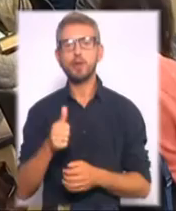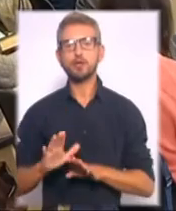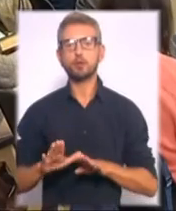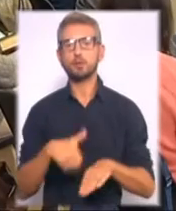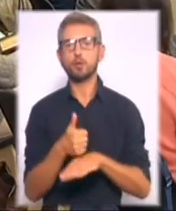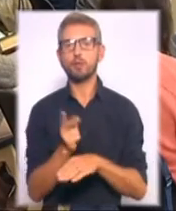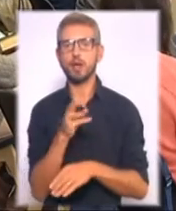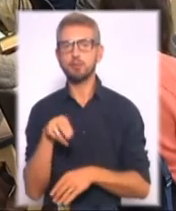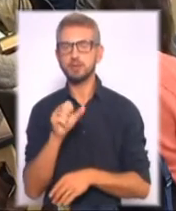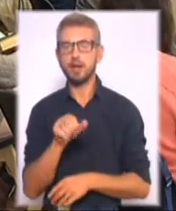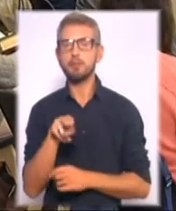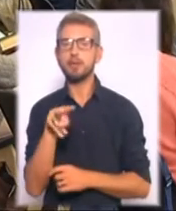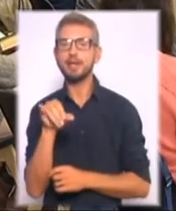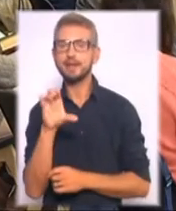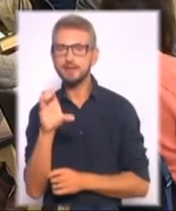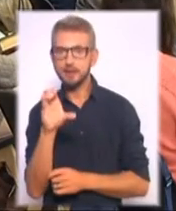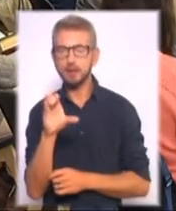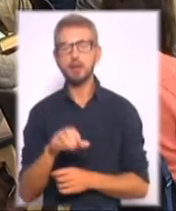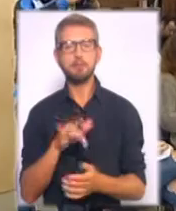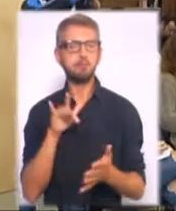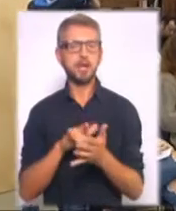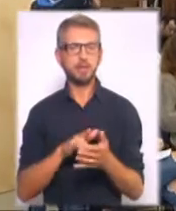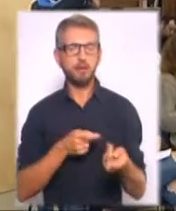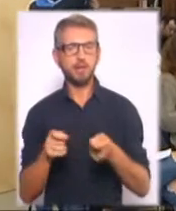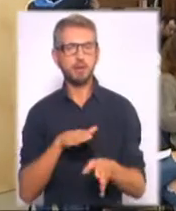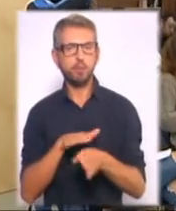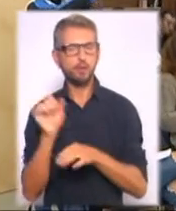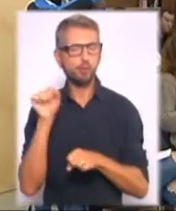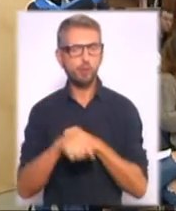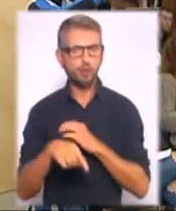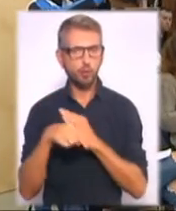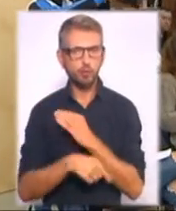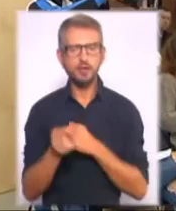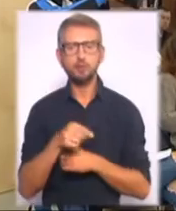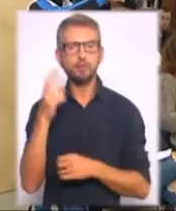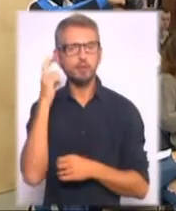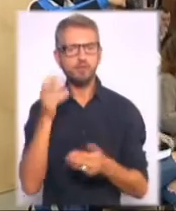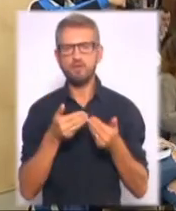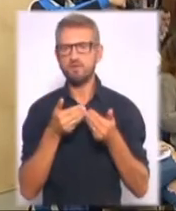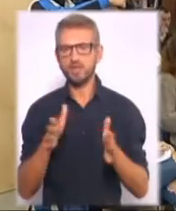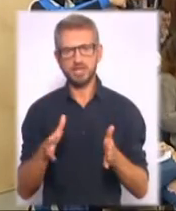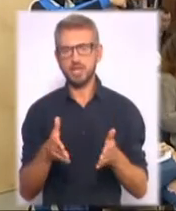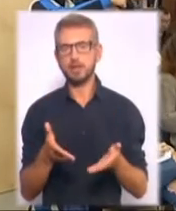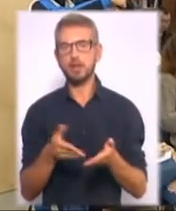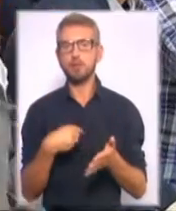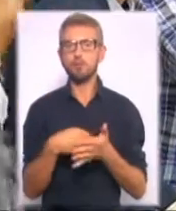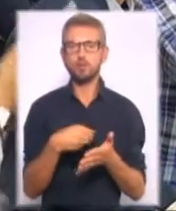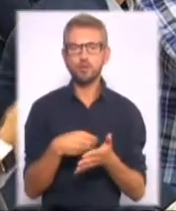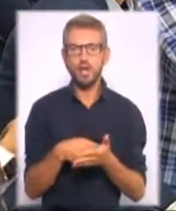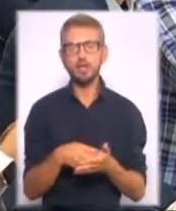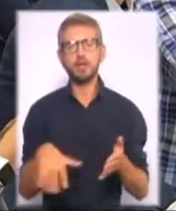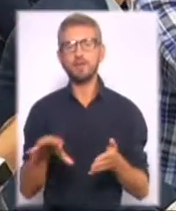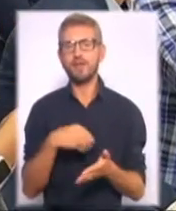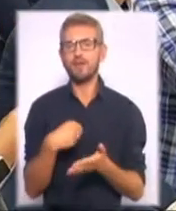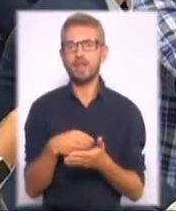КМДА Геннадій Пліс, мета влади – повністю побороти корупцію. Тому у столиці відкритий бюджет, система Києва-Удит і вся фінансова та